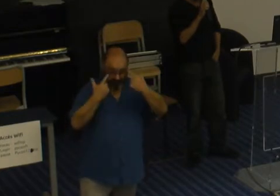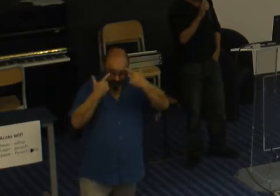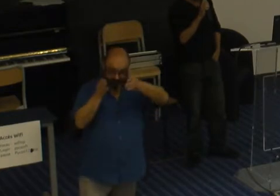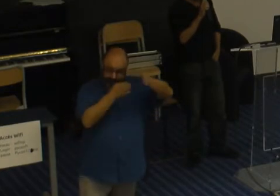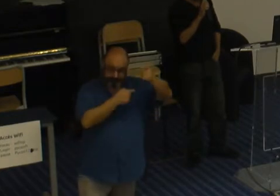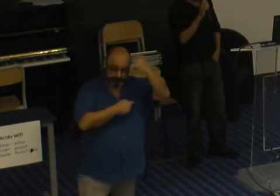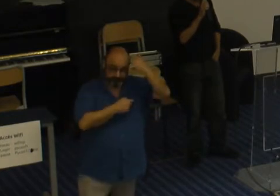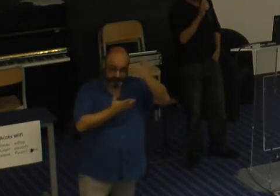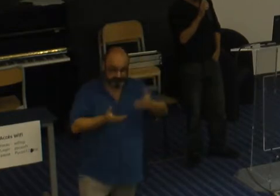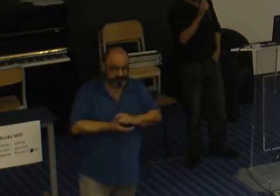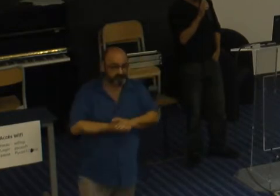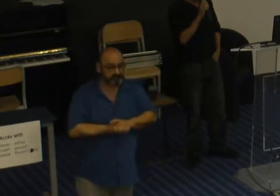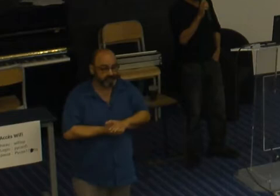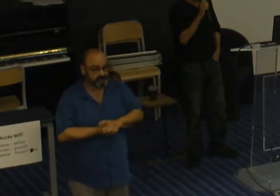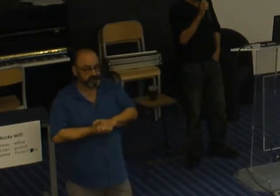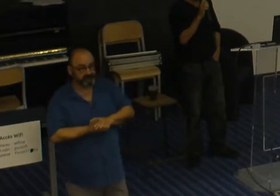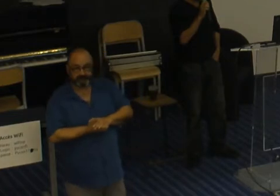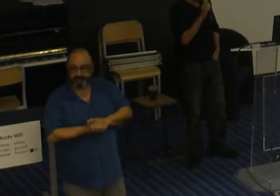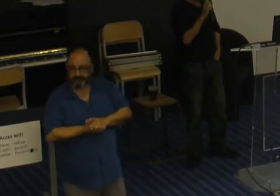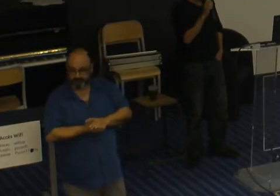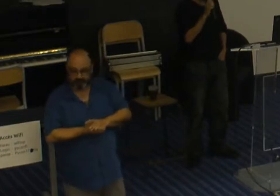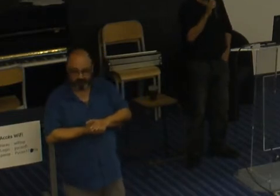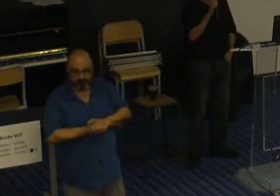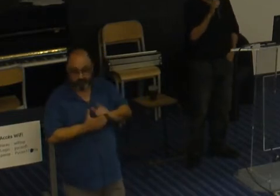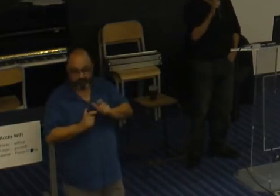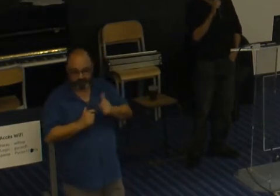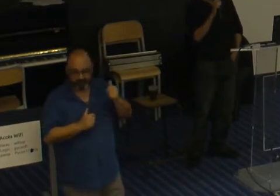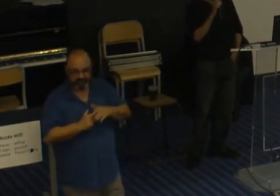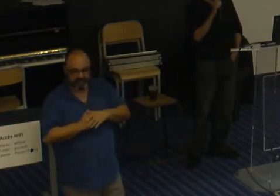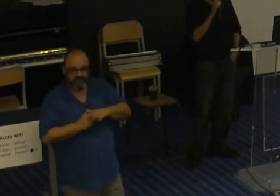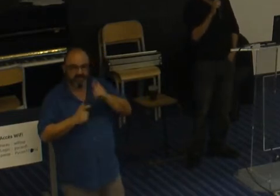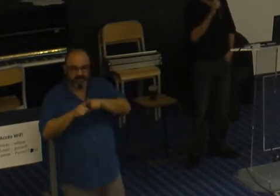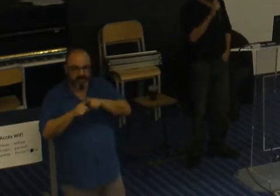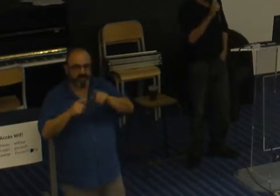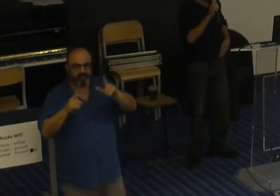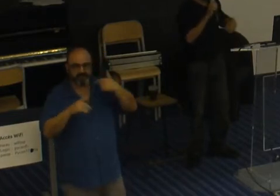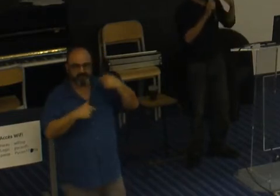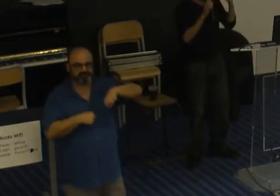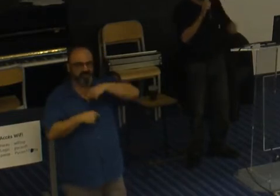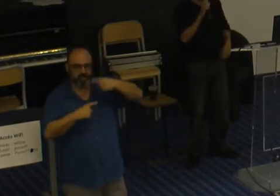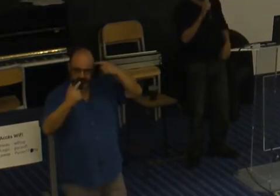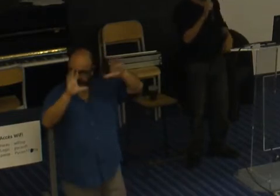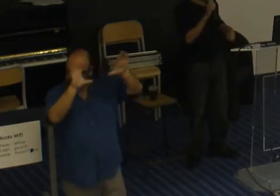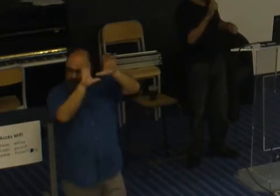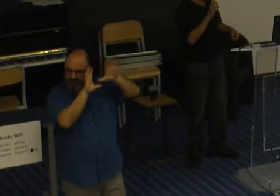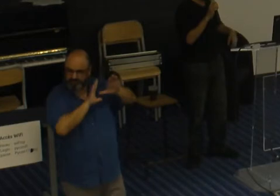va avoir... Et puis, pareil pour les clichés. On va répéter